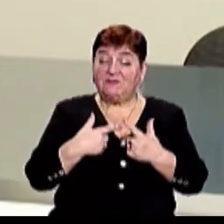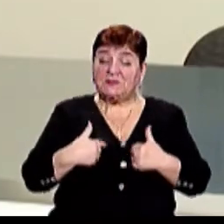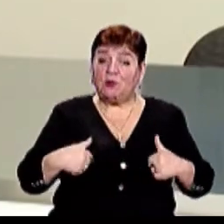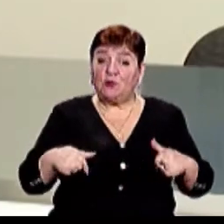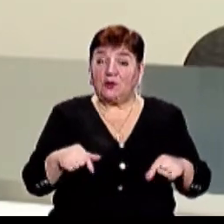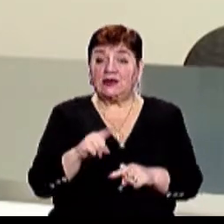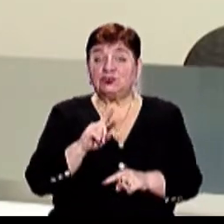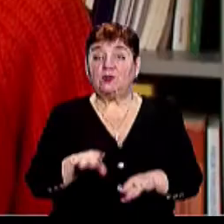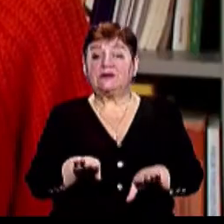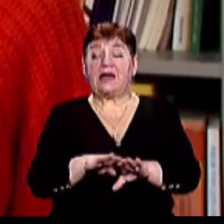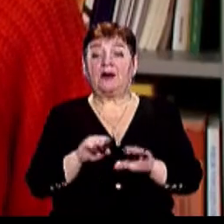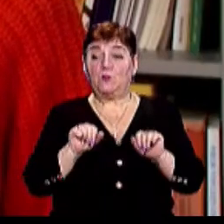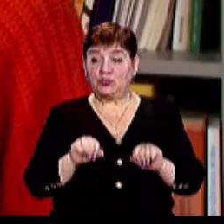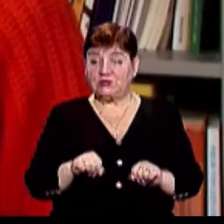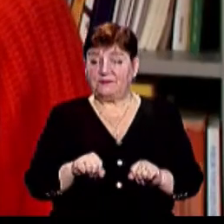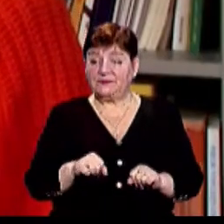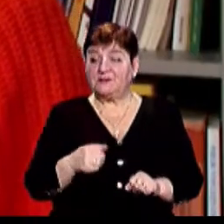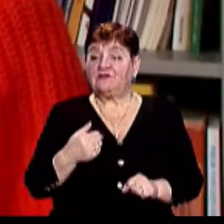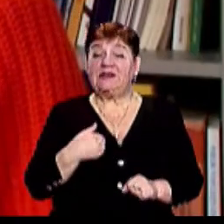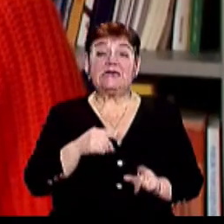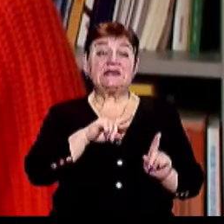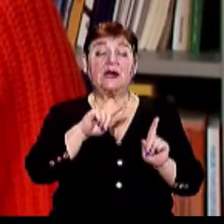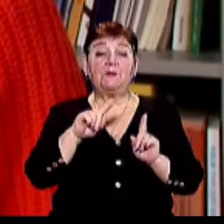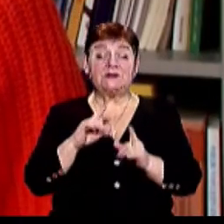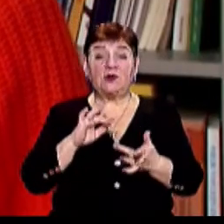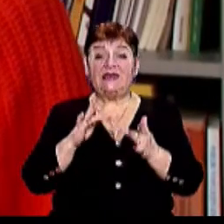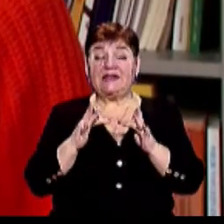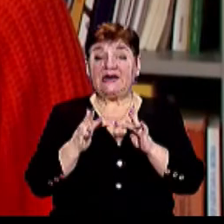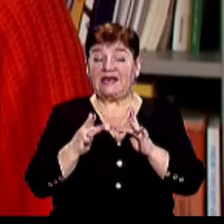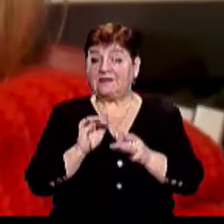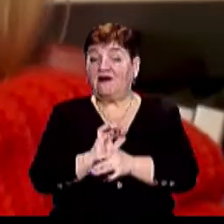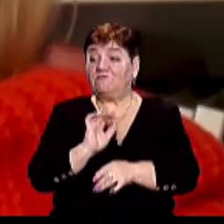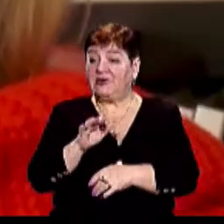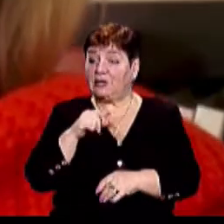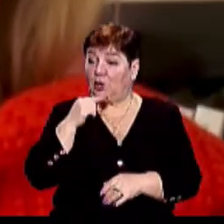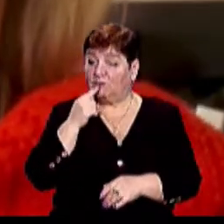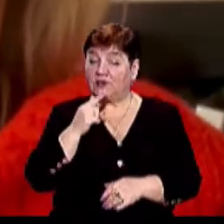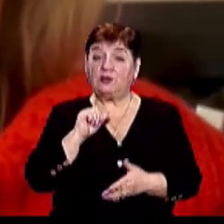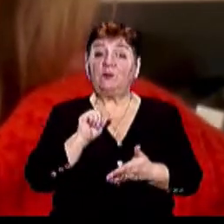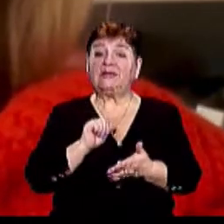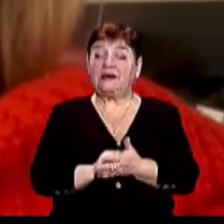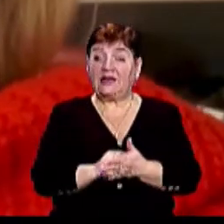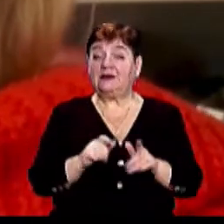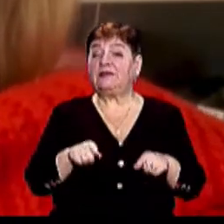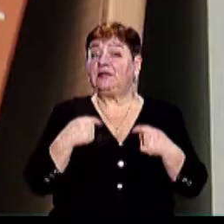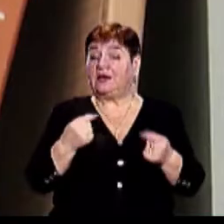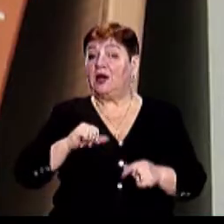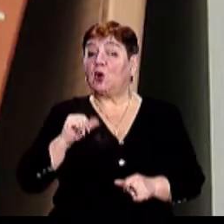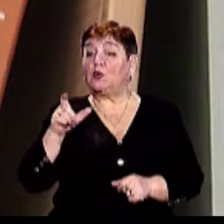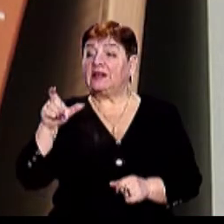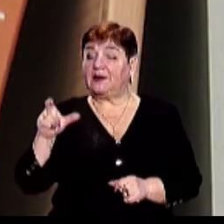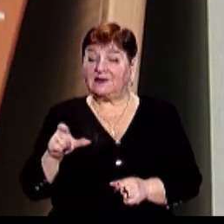кола, не знатимуть, що так взагалі можна Головна редакторка закарпатського інтернет-видання Ірина Бреза каже, у матеріалах вона та її колеги